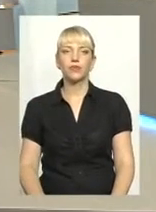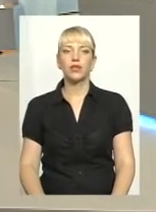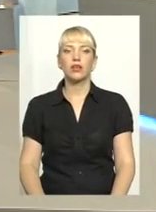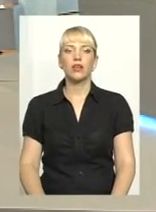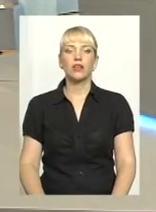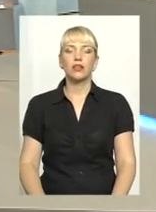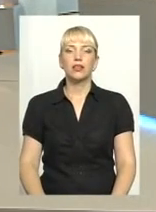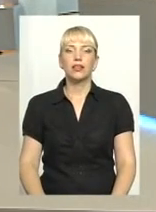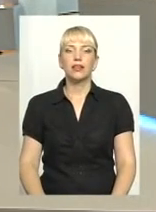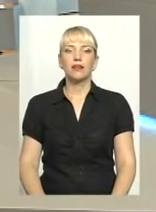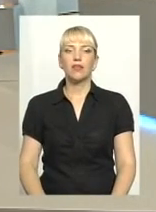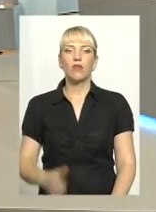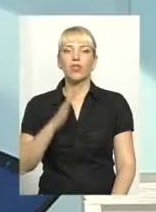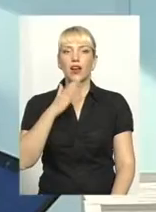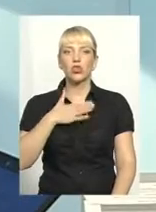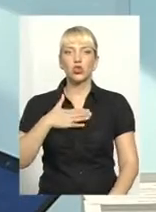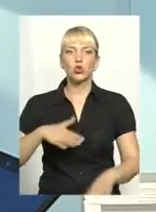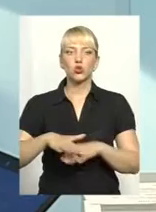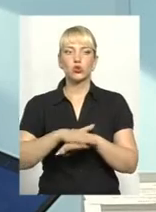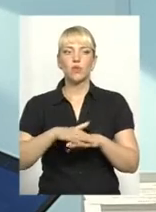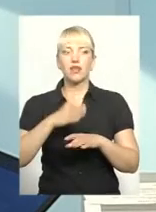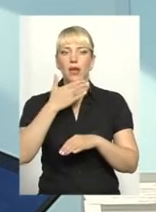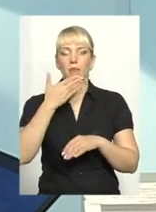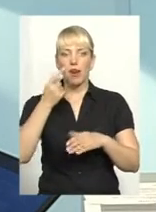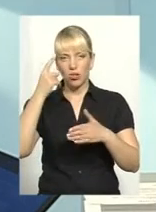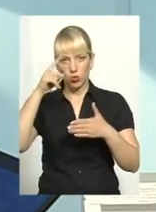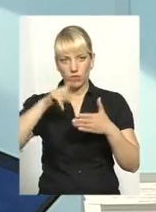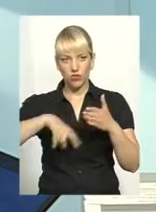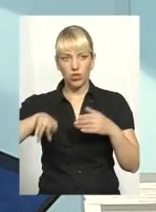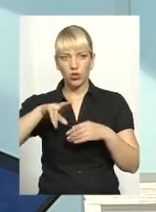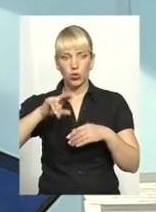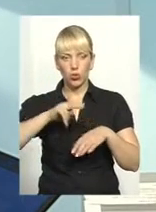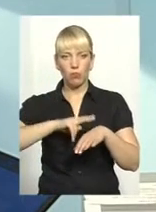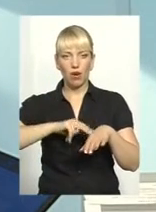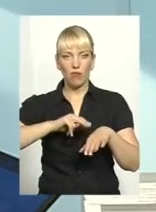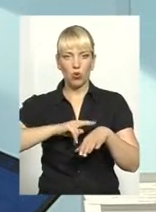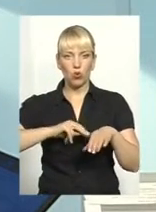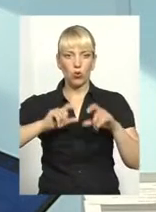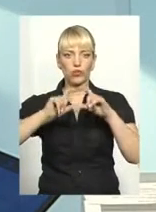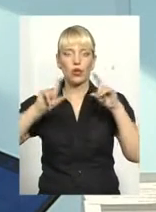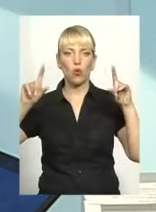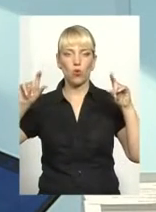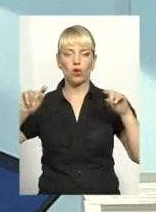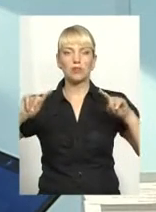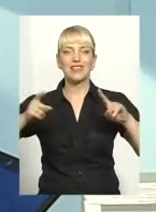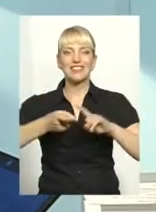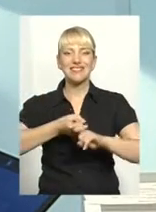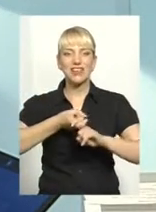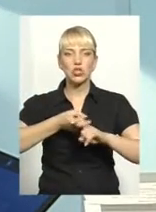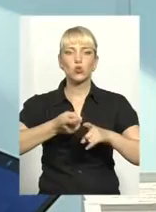що в нашого суспільства немає великої довіри до правоохоронних органів. І в зв'язку з цим